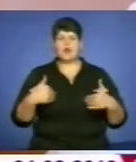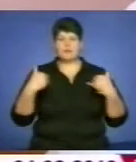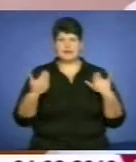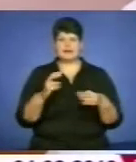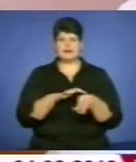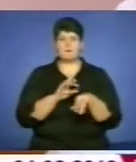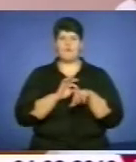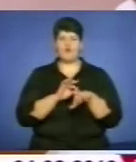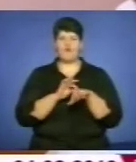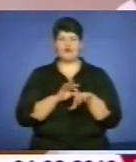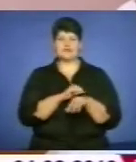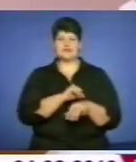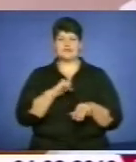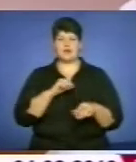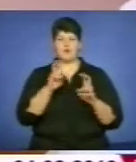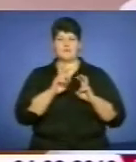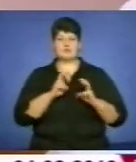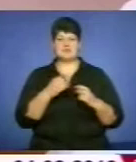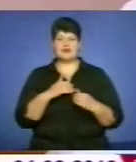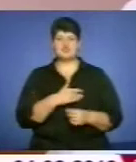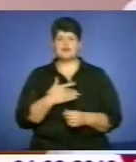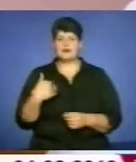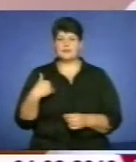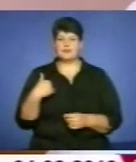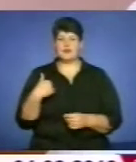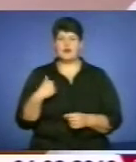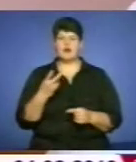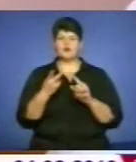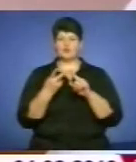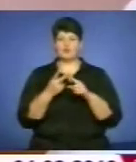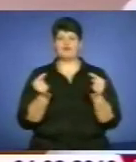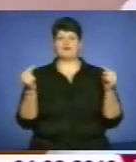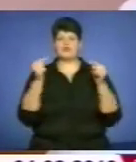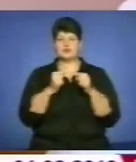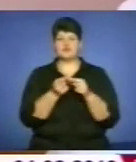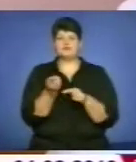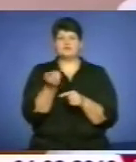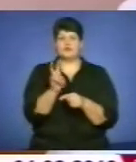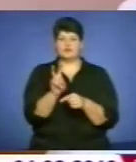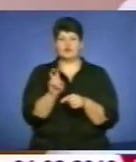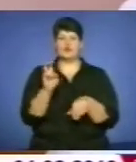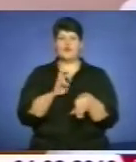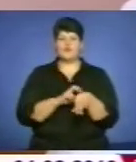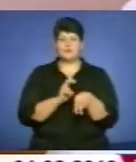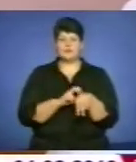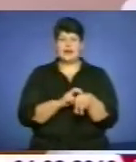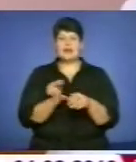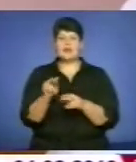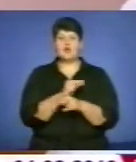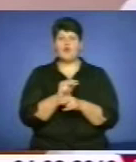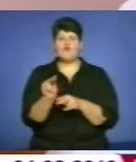самообстеження. Друге – це є вчасне звернення до спеціалістів. Лікування передпухлиної патології